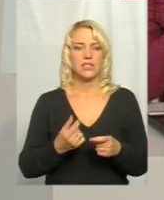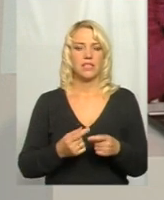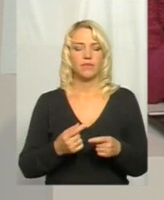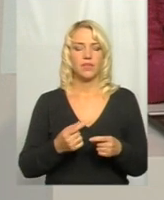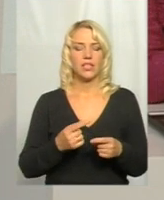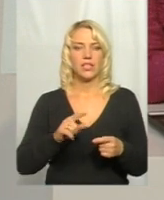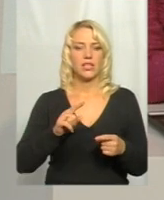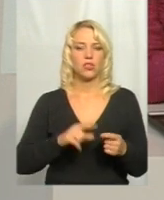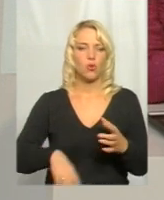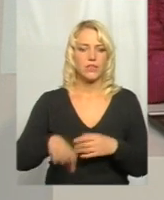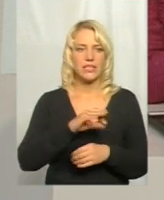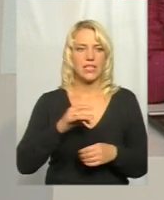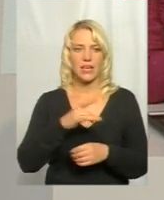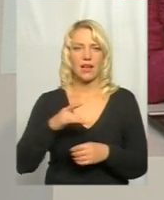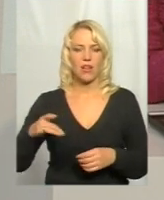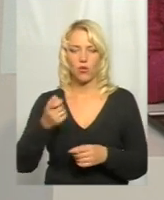всіх районів по трішки?